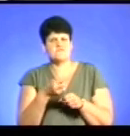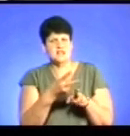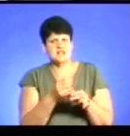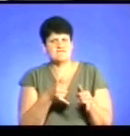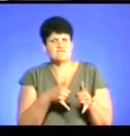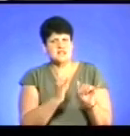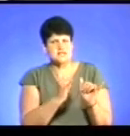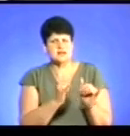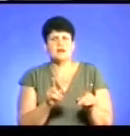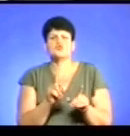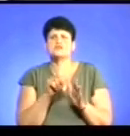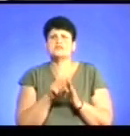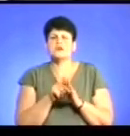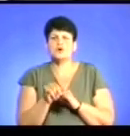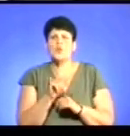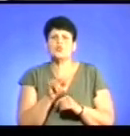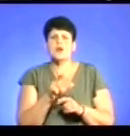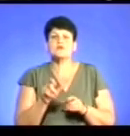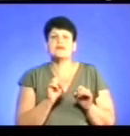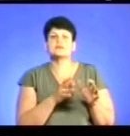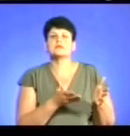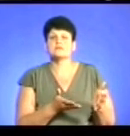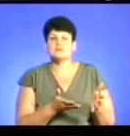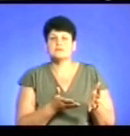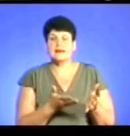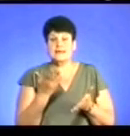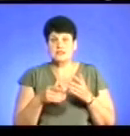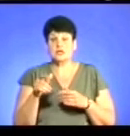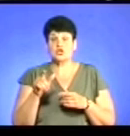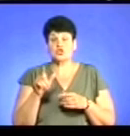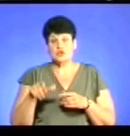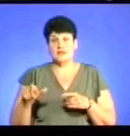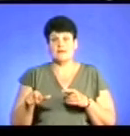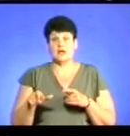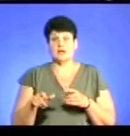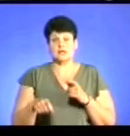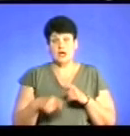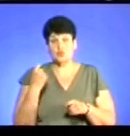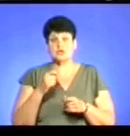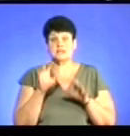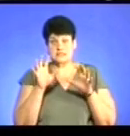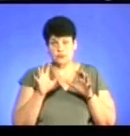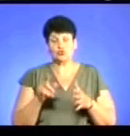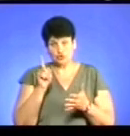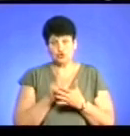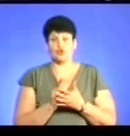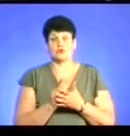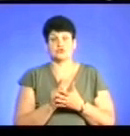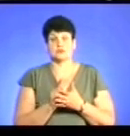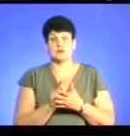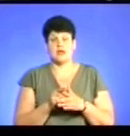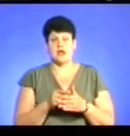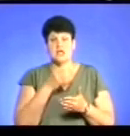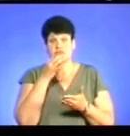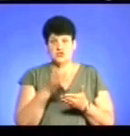выселити. Ну, що значить? А куди деться цих людей? Якщо людина нарушила закон, він должен отвечати. Ми не пропагандуємо,